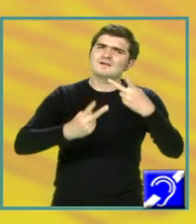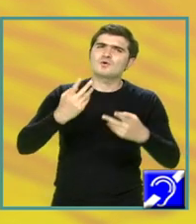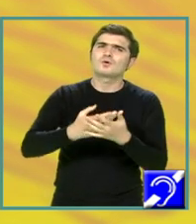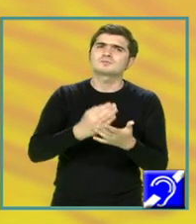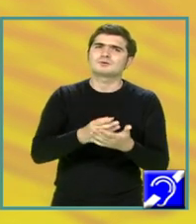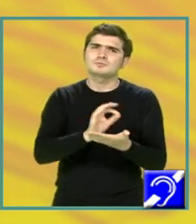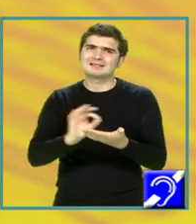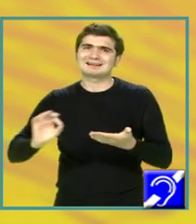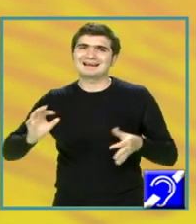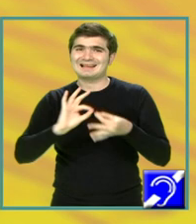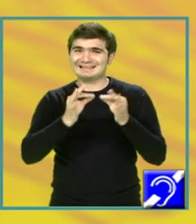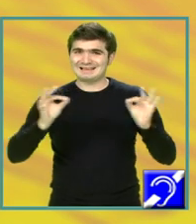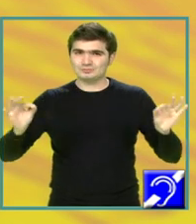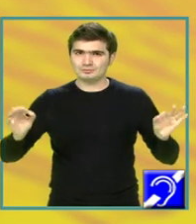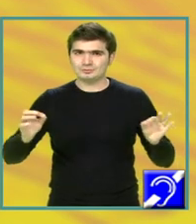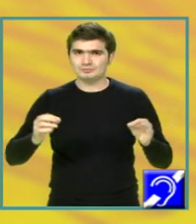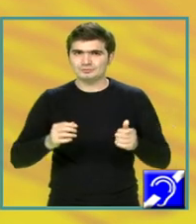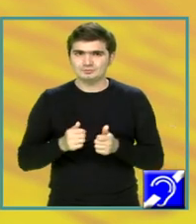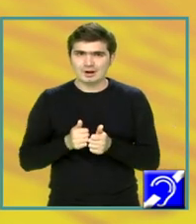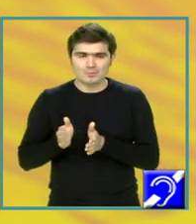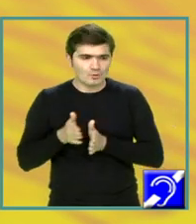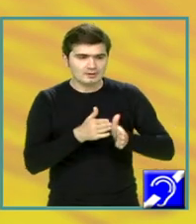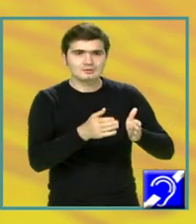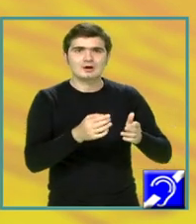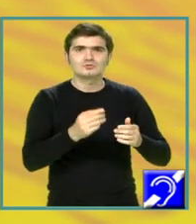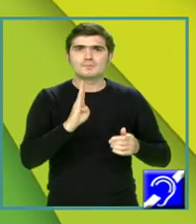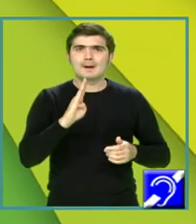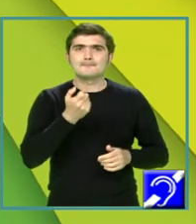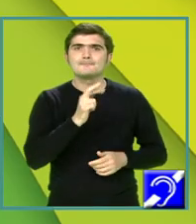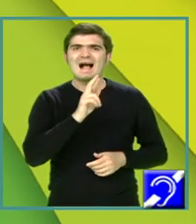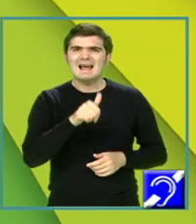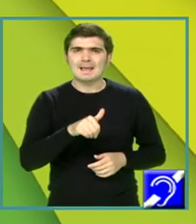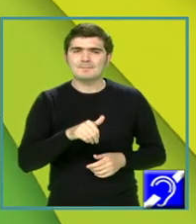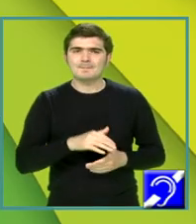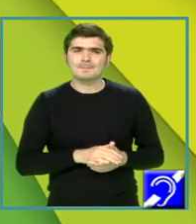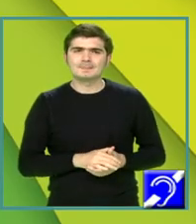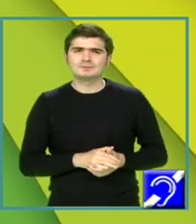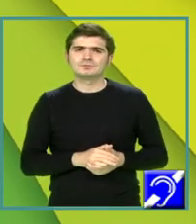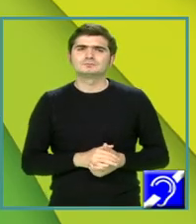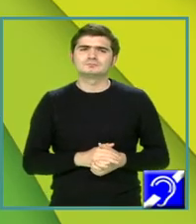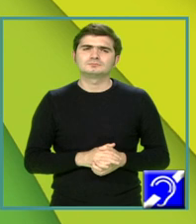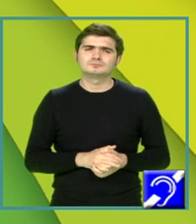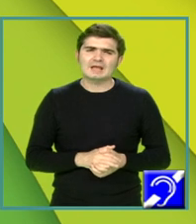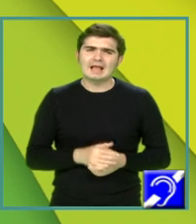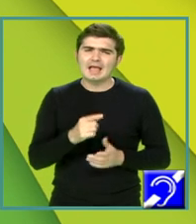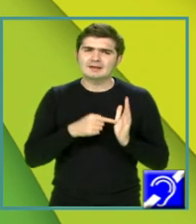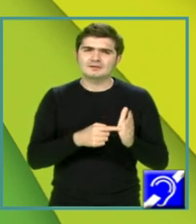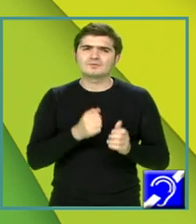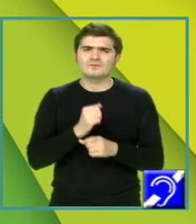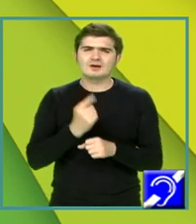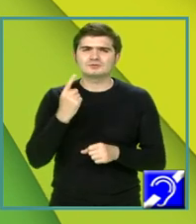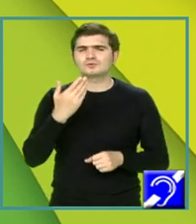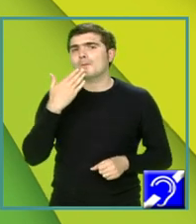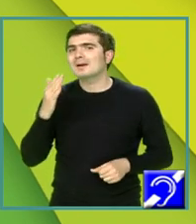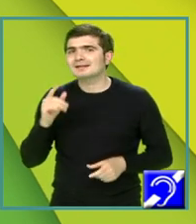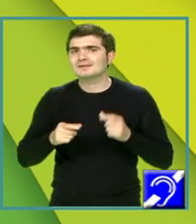argumentativ, orientându-mă după baremul de corectare. În redactarea textului aveți în vedere următoarele repere. Formularea unei opinii